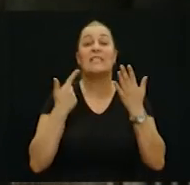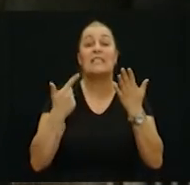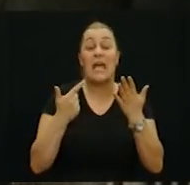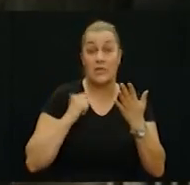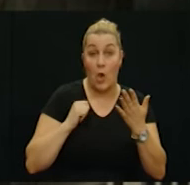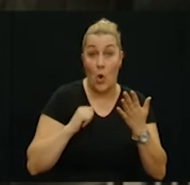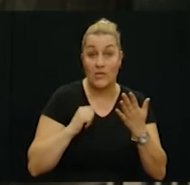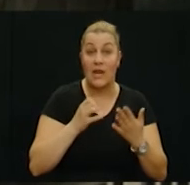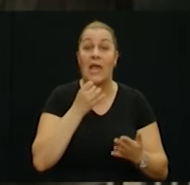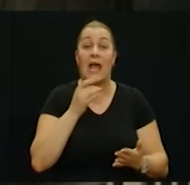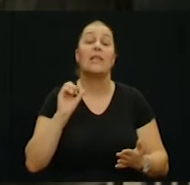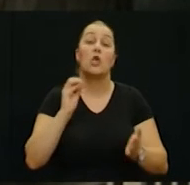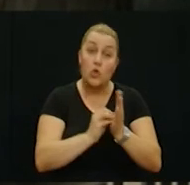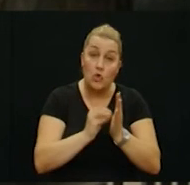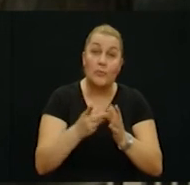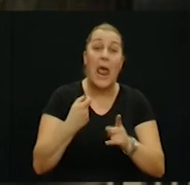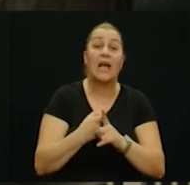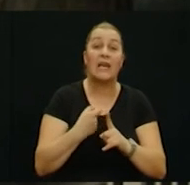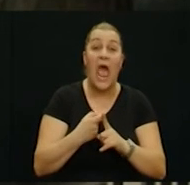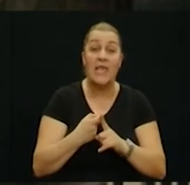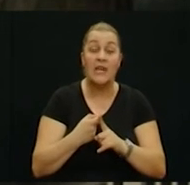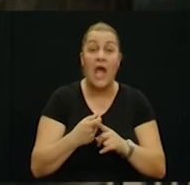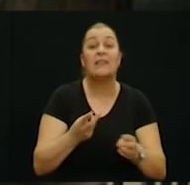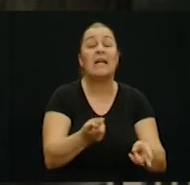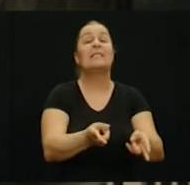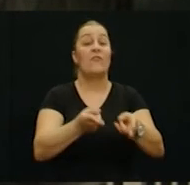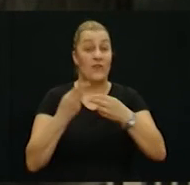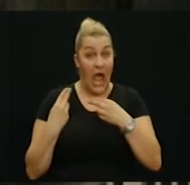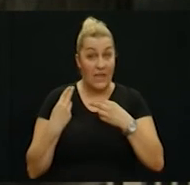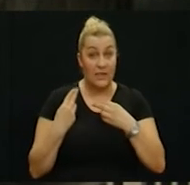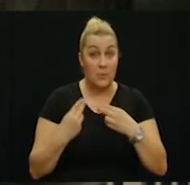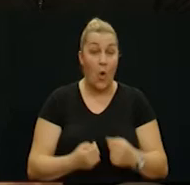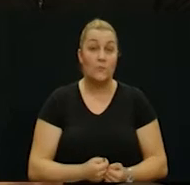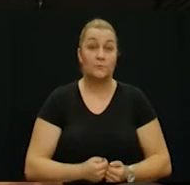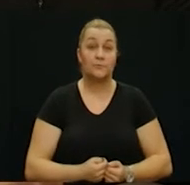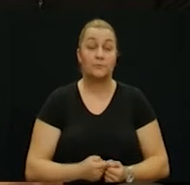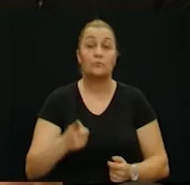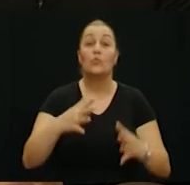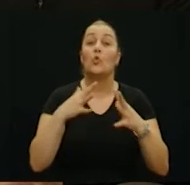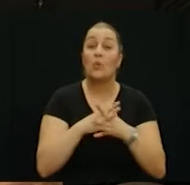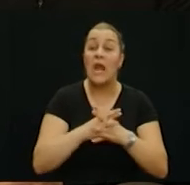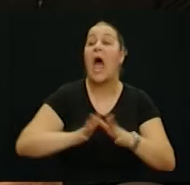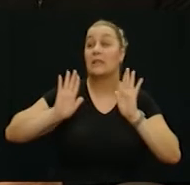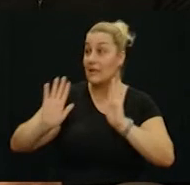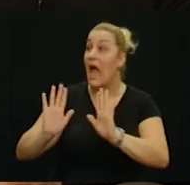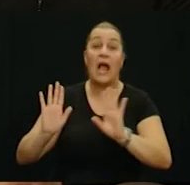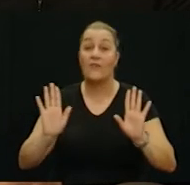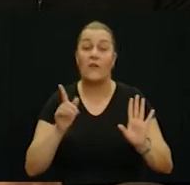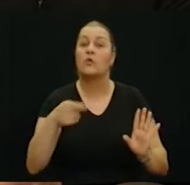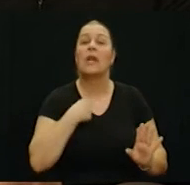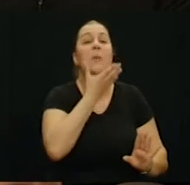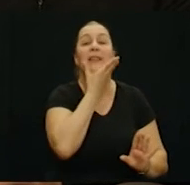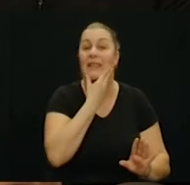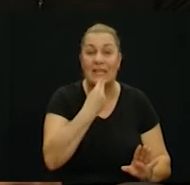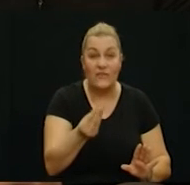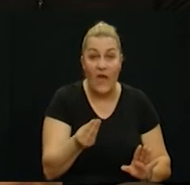97. godine kada je još bila krajina da se da se vratimo u grad takav kakav jest